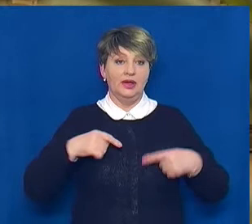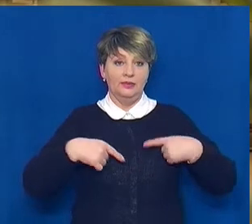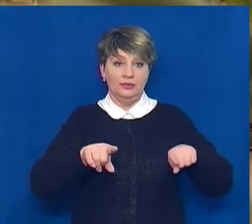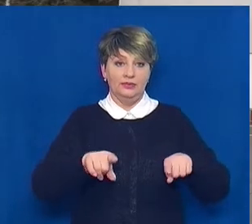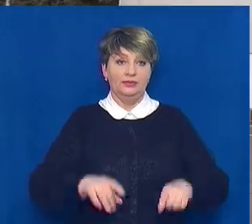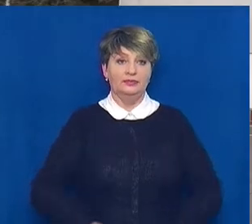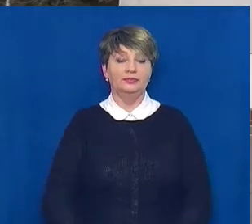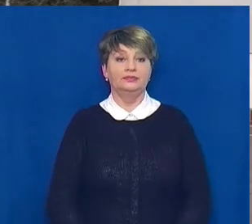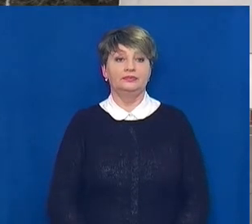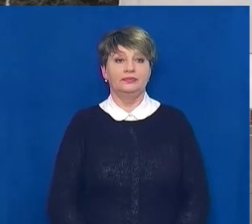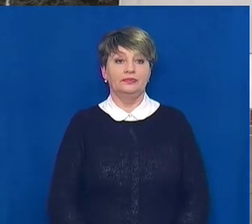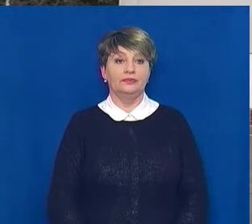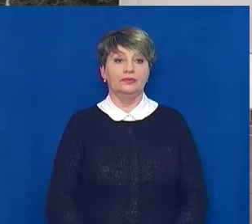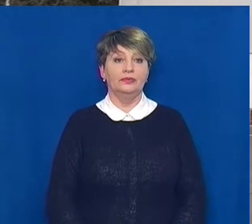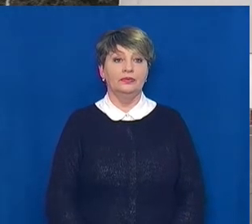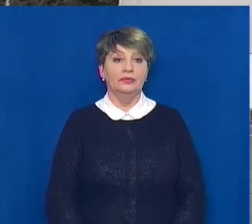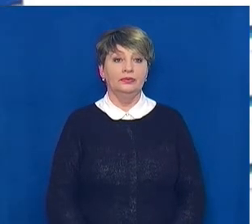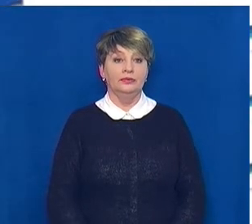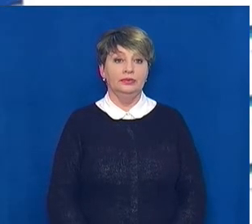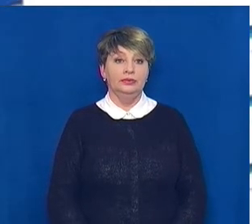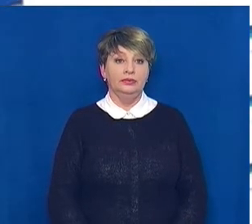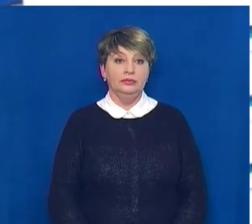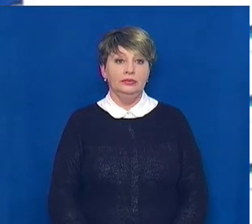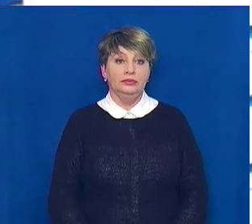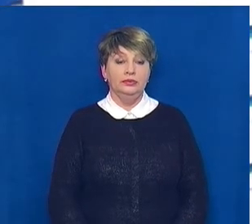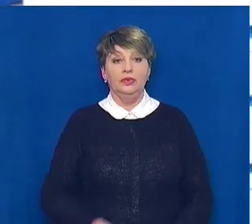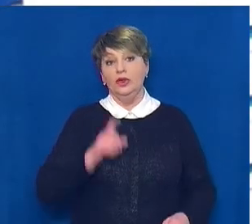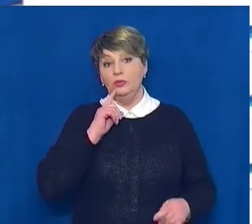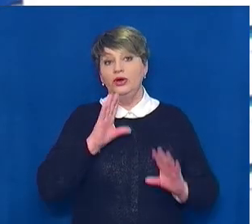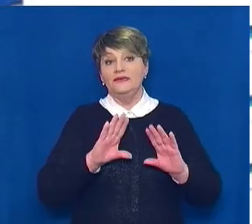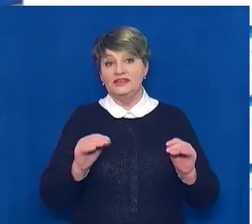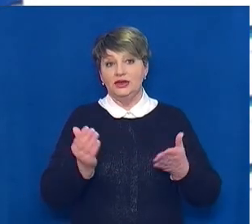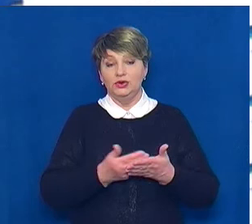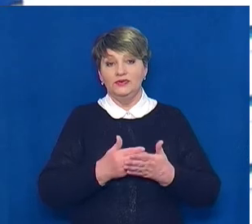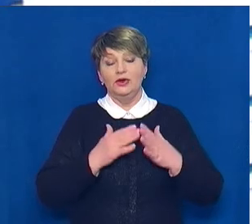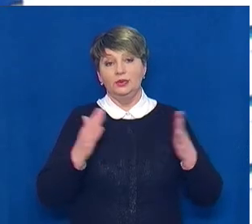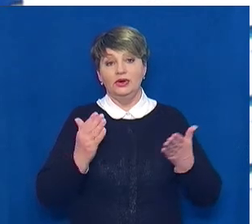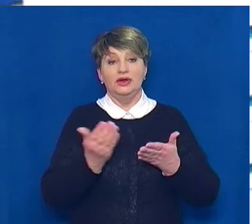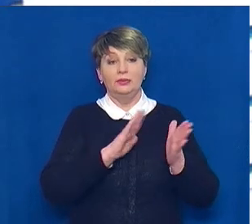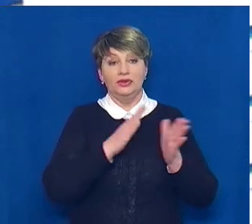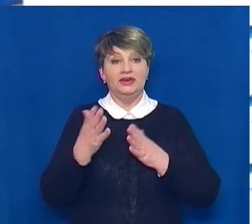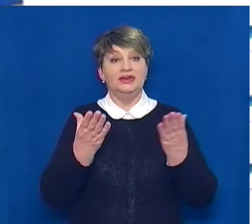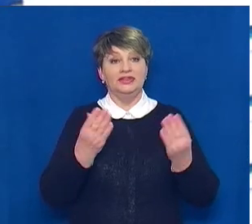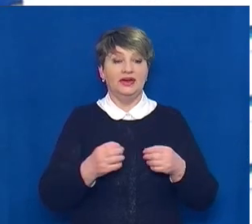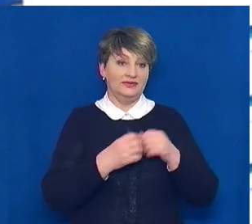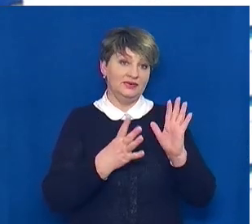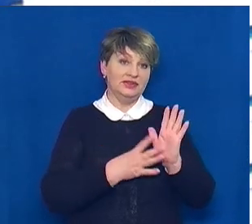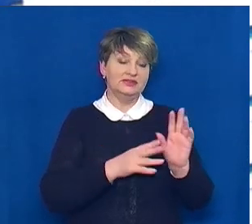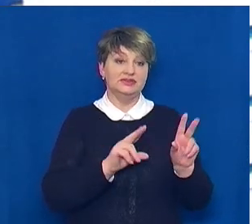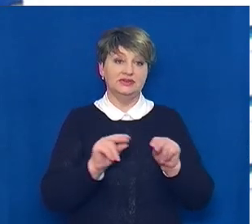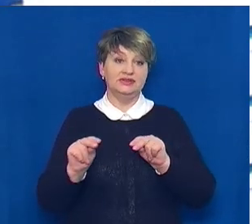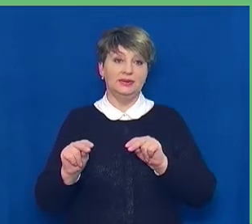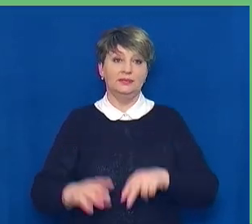на Суспільному, Черкаси. І наразі це всі новини. Більше інформації про події дня випуску о 19. До